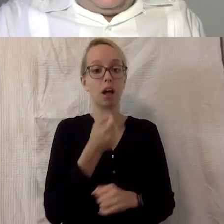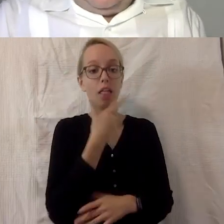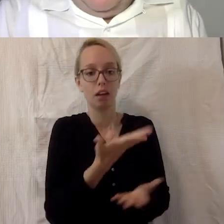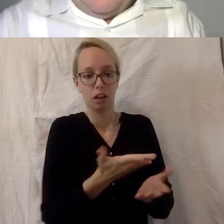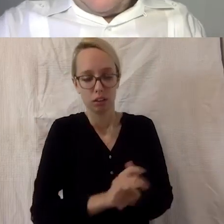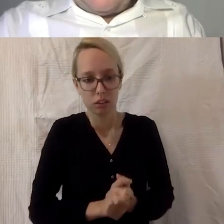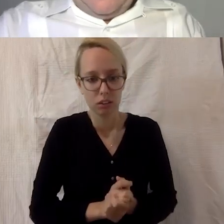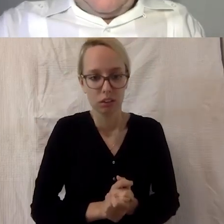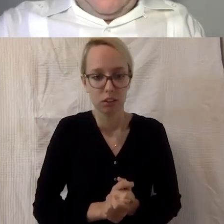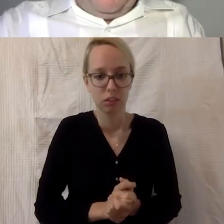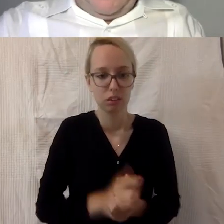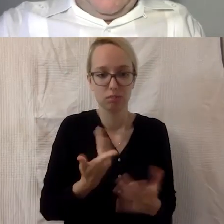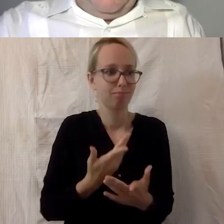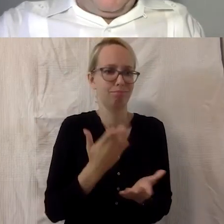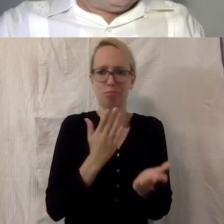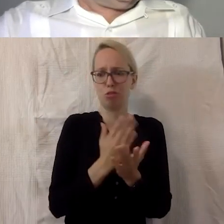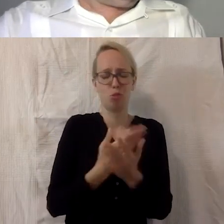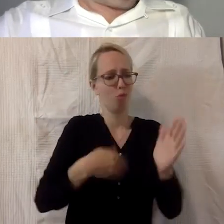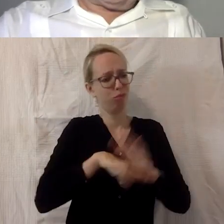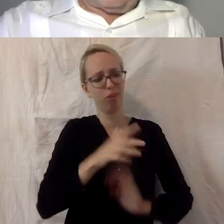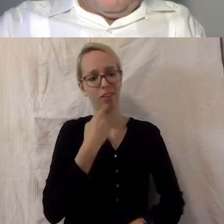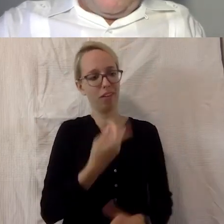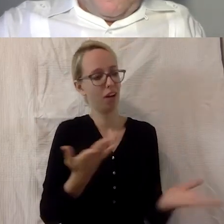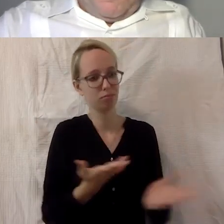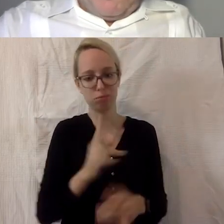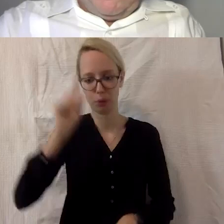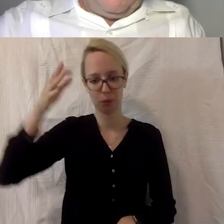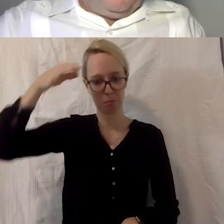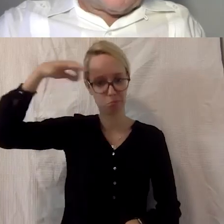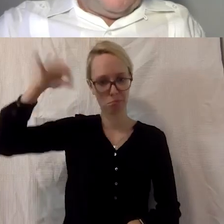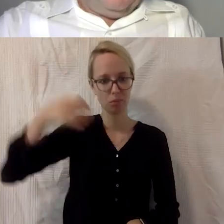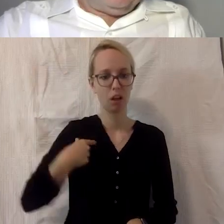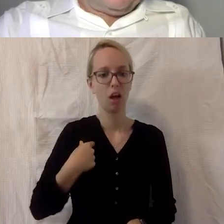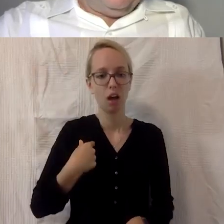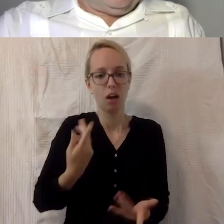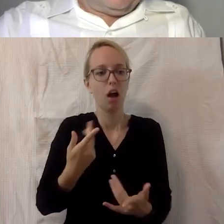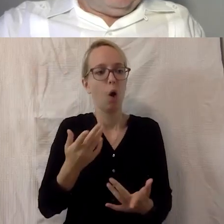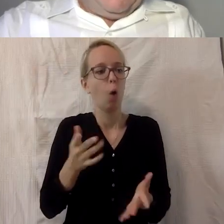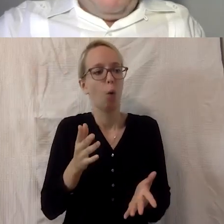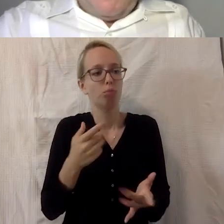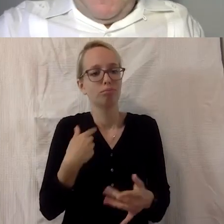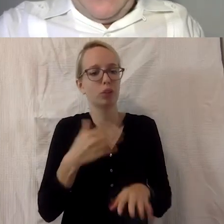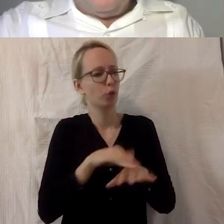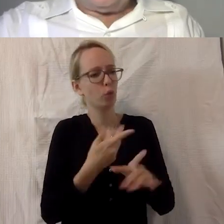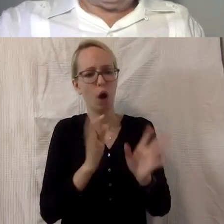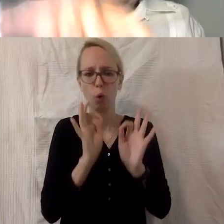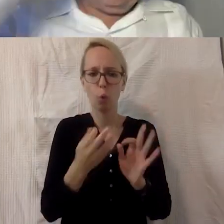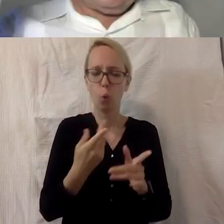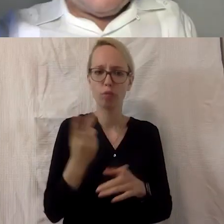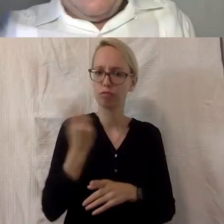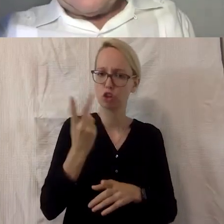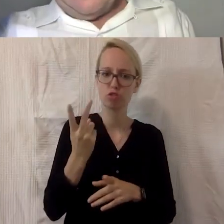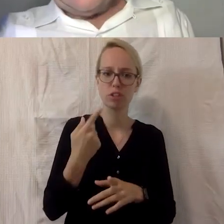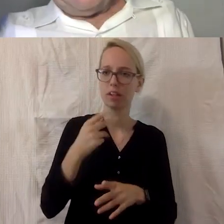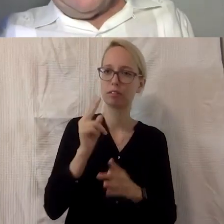Ja, ich meine, es alles gesagt und ich glaube, es ist auch schön, dass wir eine unterschiedliche Auffassung haben, weil, was Lorena vorhin sagte,